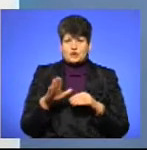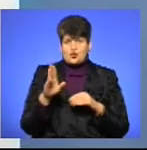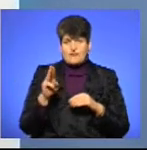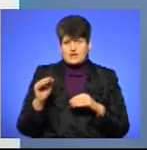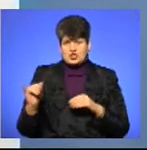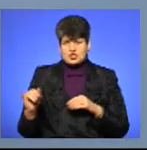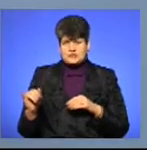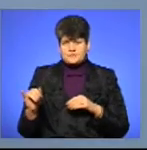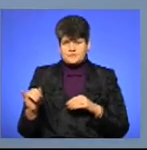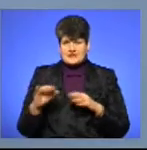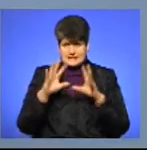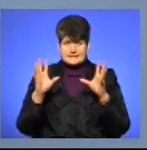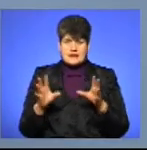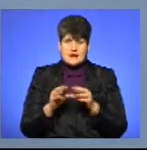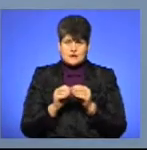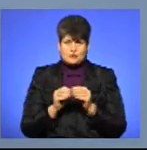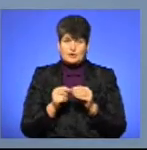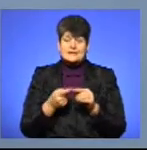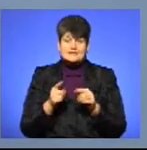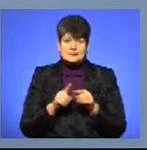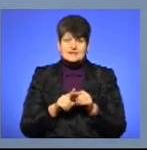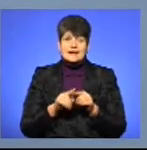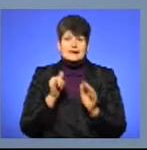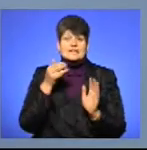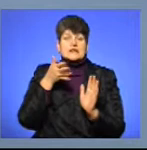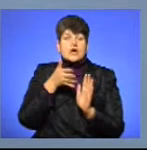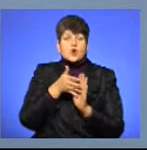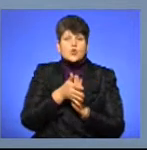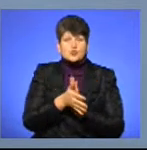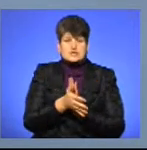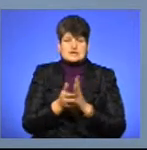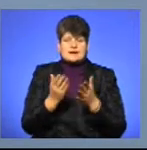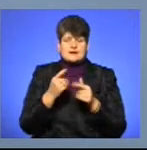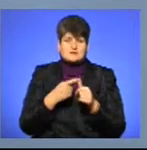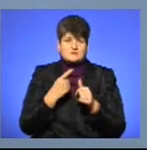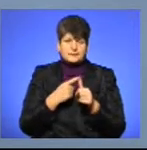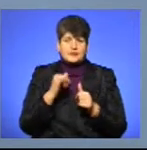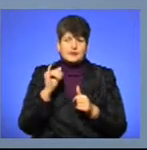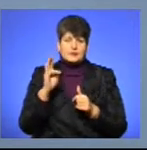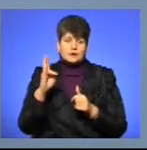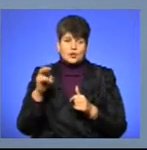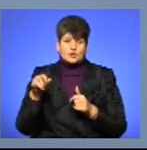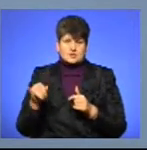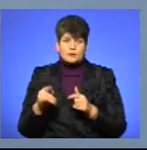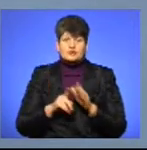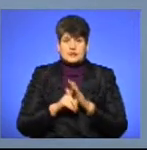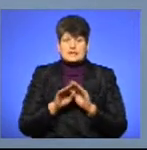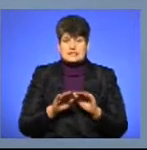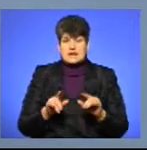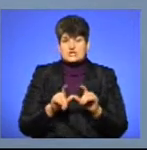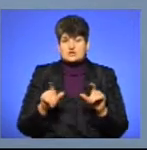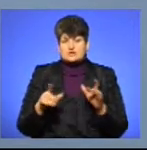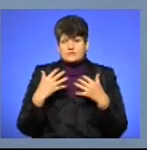загальному. Це так звана інклюзія впроваджується на сьогоднішній день, вже починаючи з дитячих садочків.